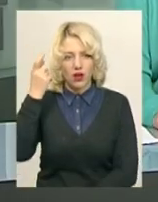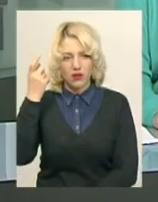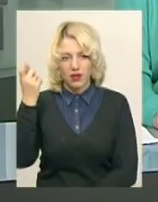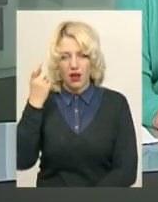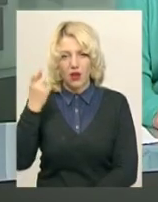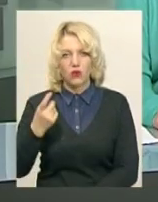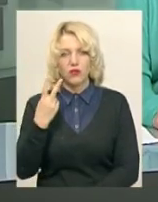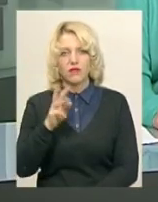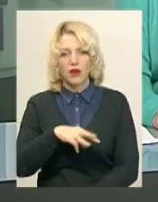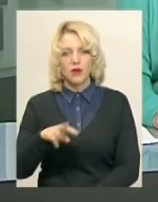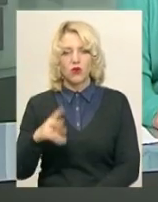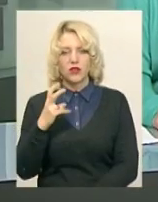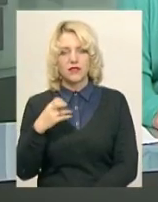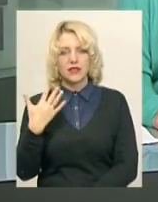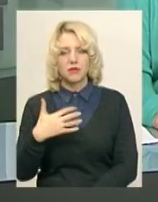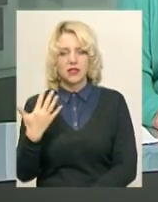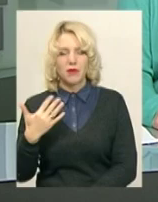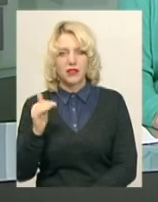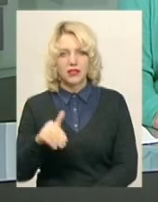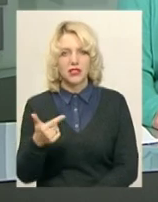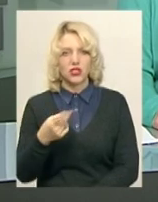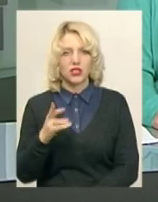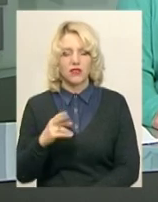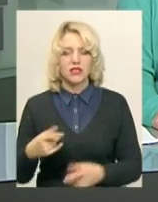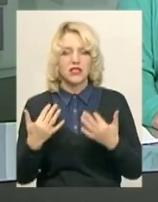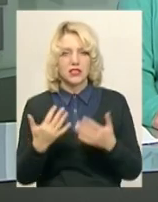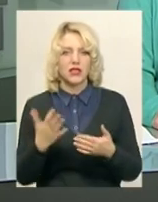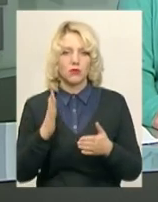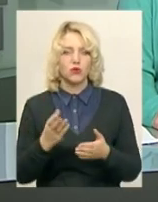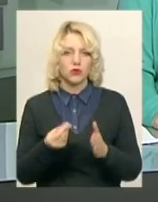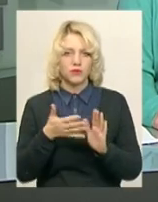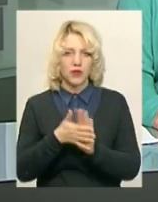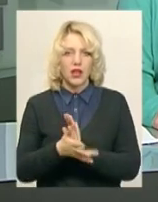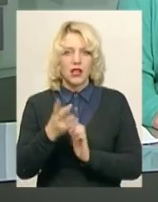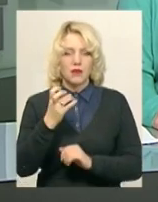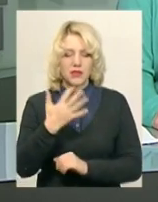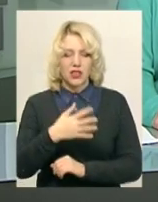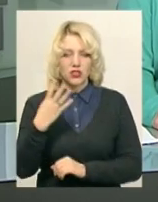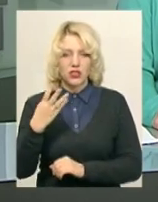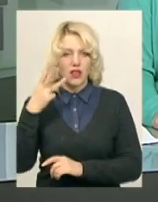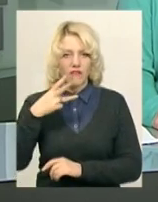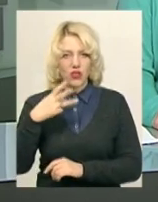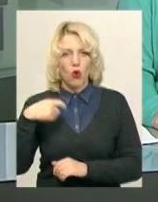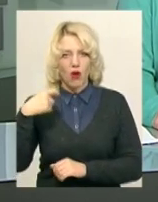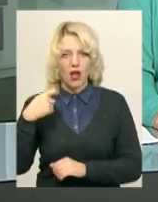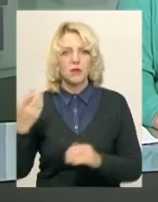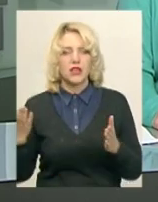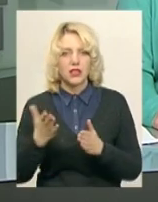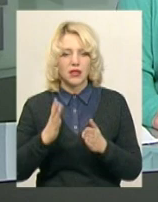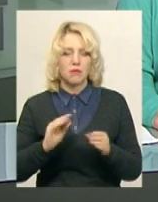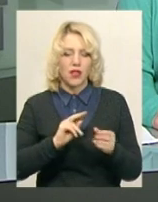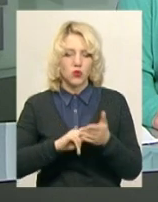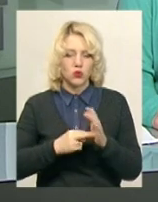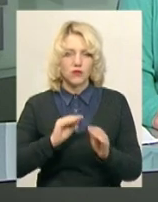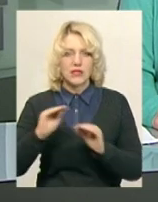2 мільйони 255 тисяч гривень. У стільки обійдуться 64 відеокамери, які планують встановити у